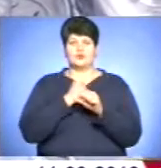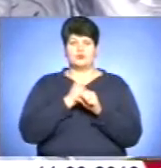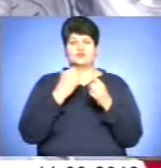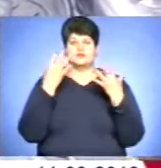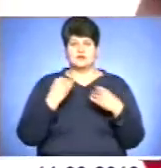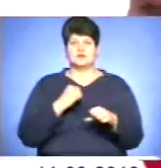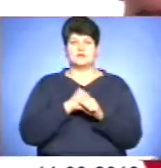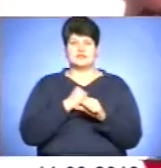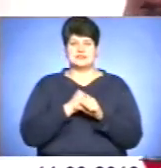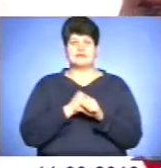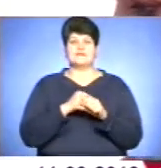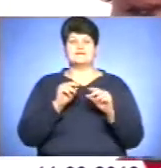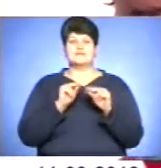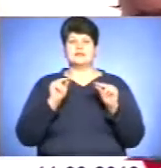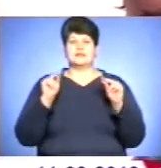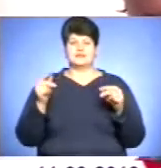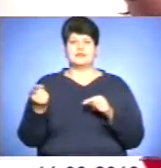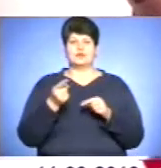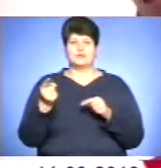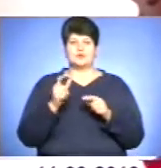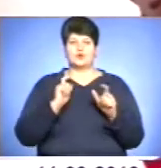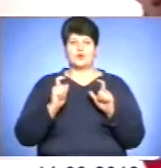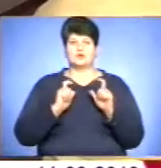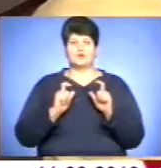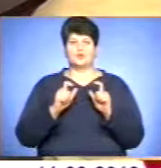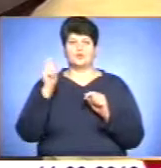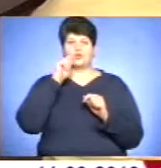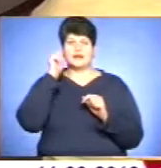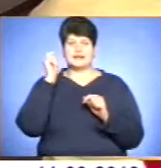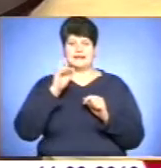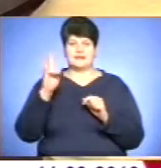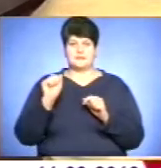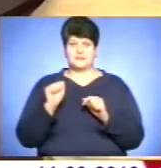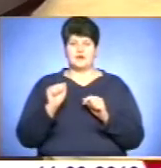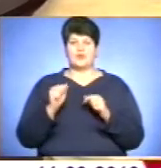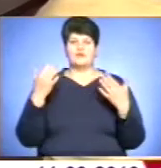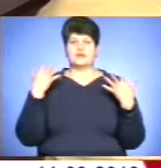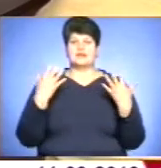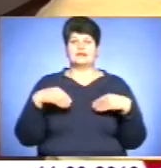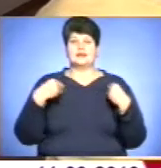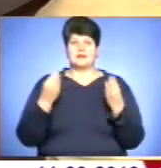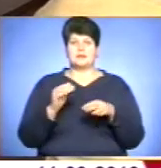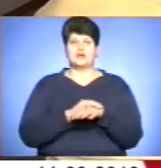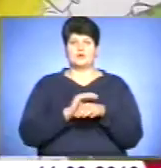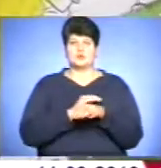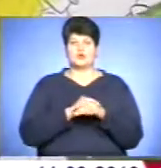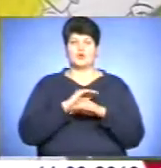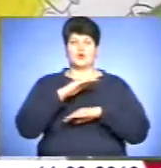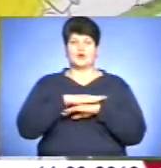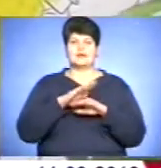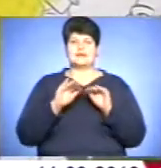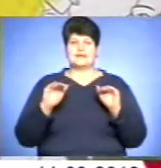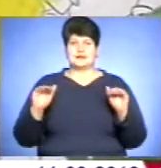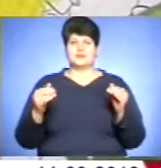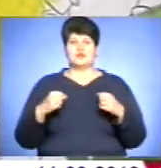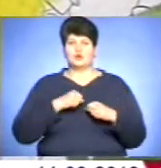викладачем живопису і рисунку у Тернопільському коледжі Університету Україна. У вихідні дає благодійні уроки дітям і дорослим. Вік